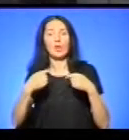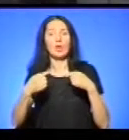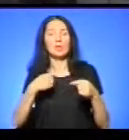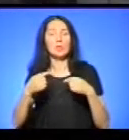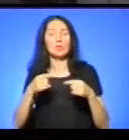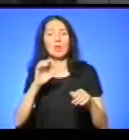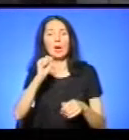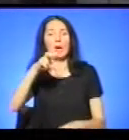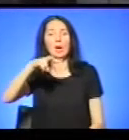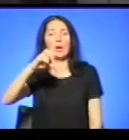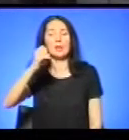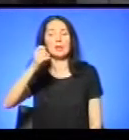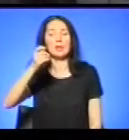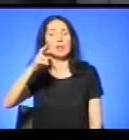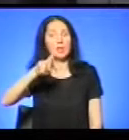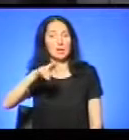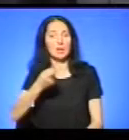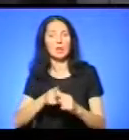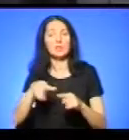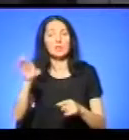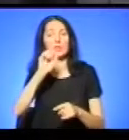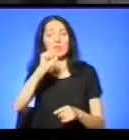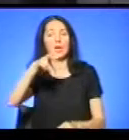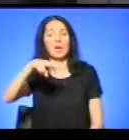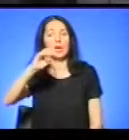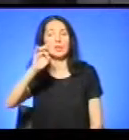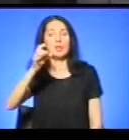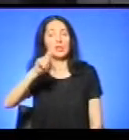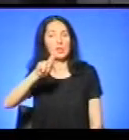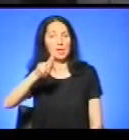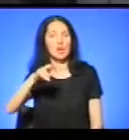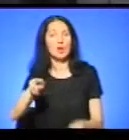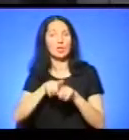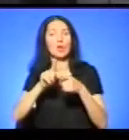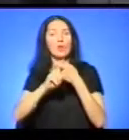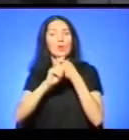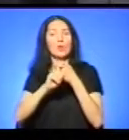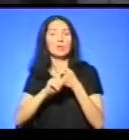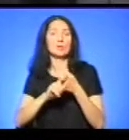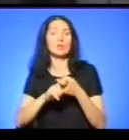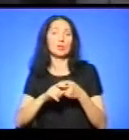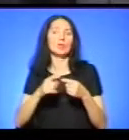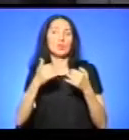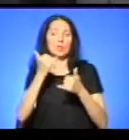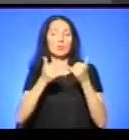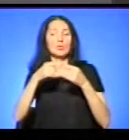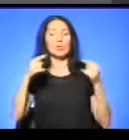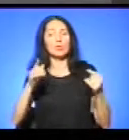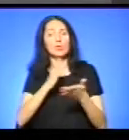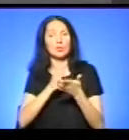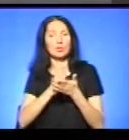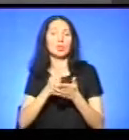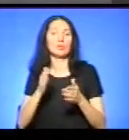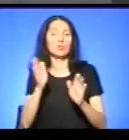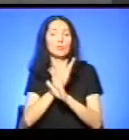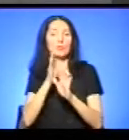І ці всі алергії теж можуть бути пов'язані і є пов'язані з такою шкодою для навколишнього середовища. Багато людей має